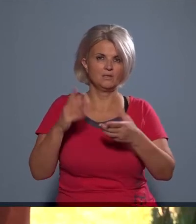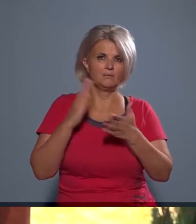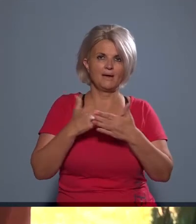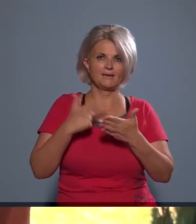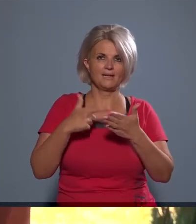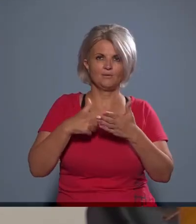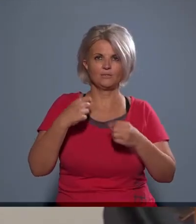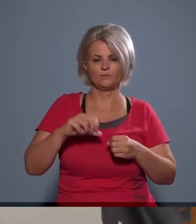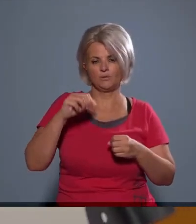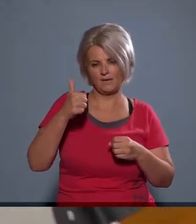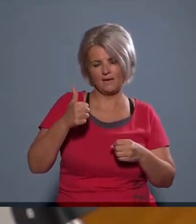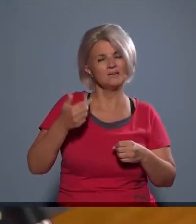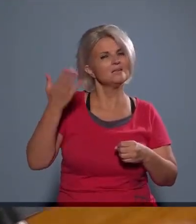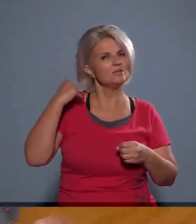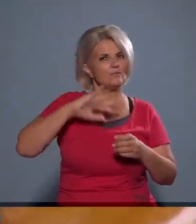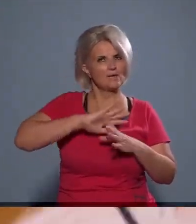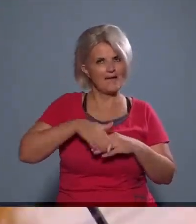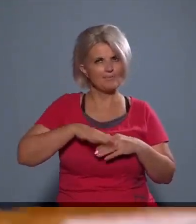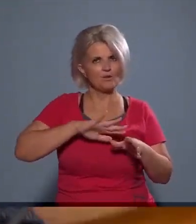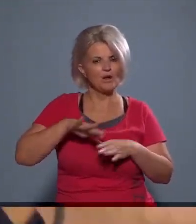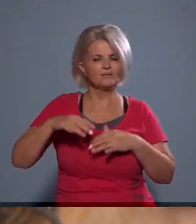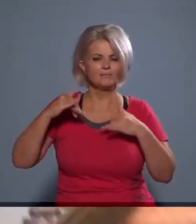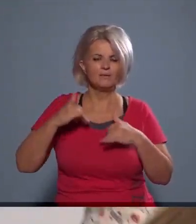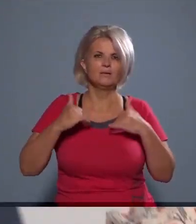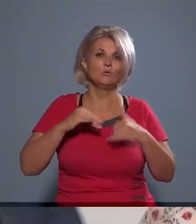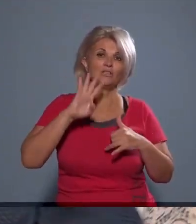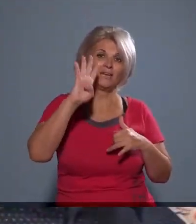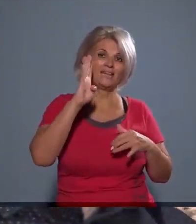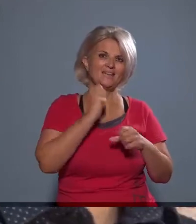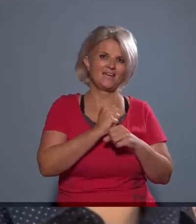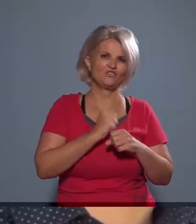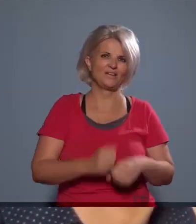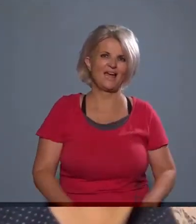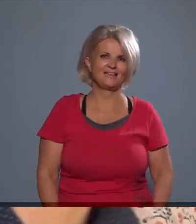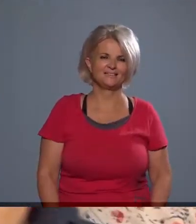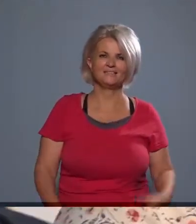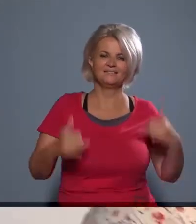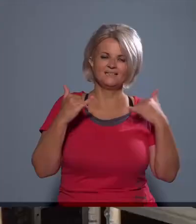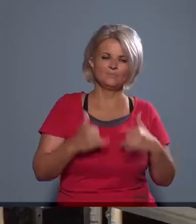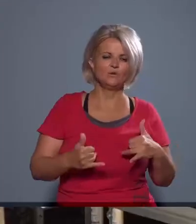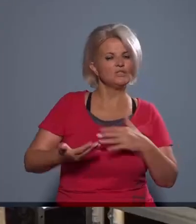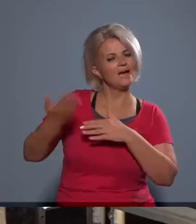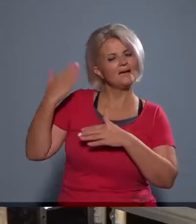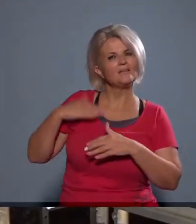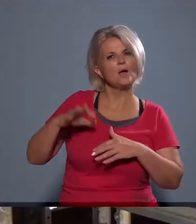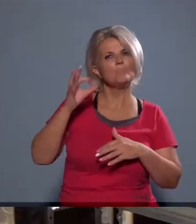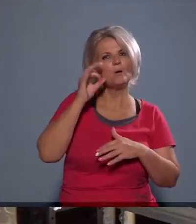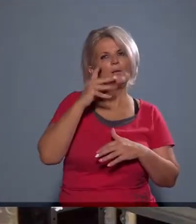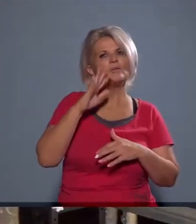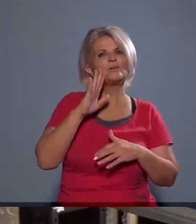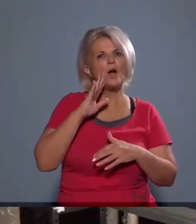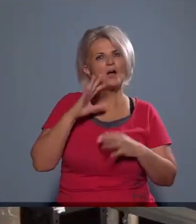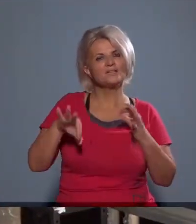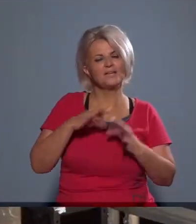úgyhogy itt vagyunk már 2021-et írunk, igaz, hogy tavaly kimaradt, de most már a negyediket csináljuk itt sorba. Jelen pillanatban a